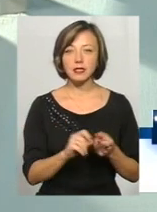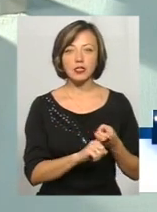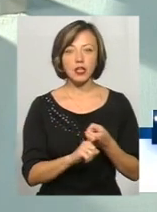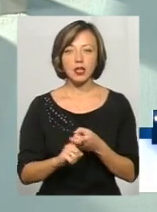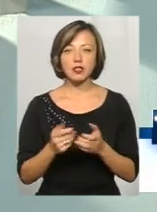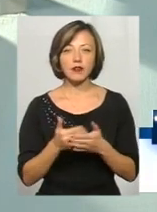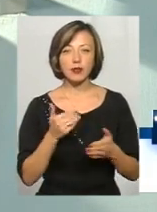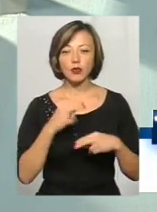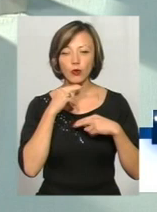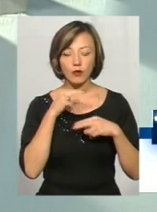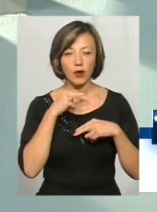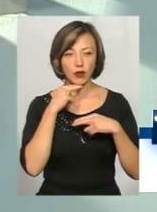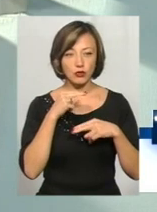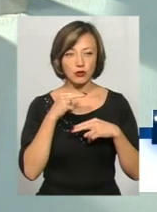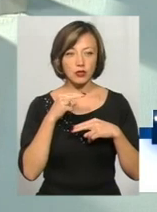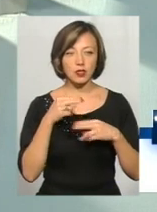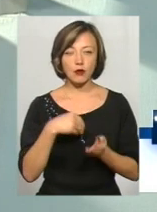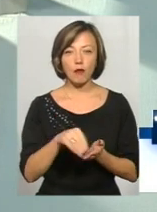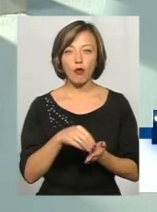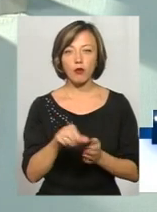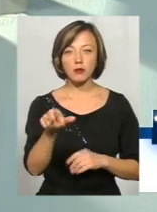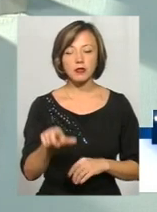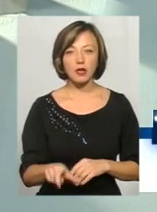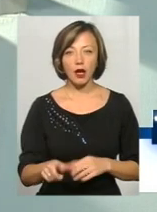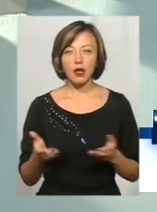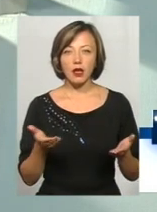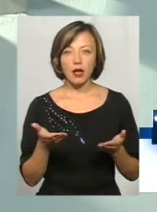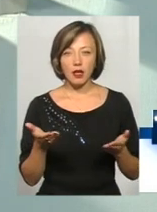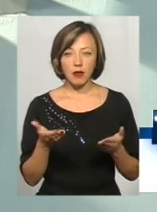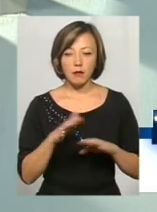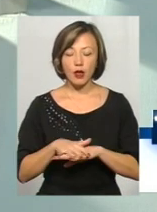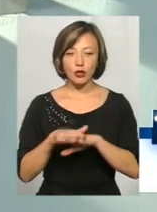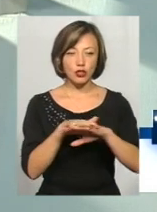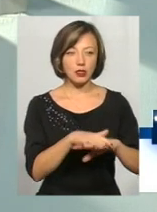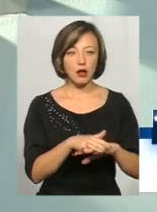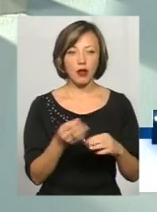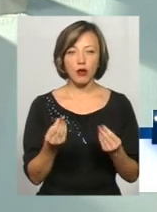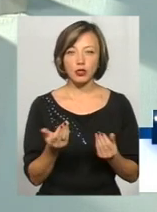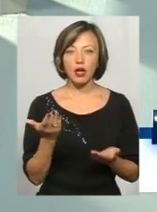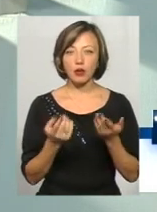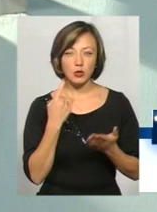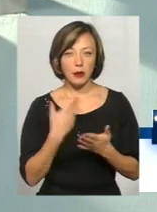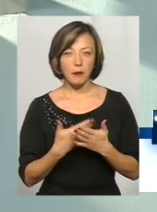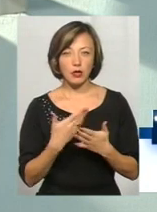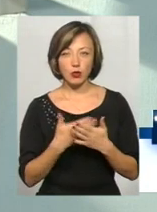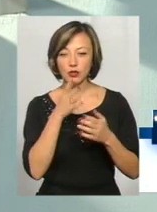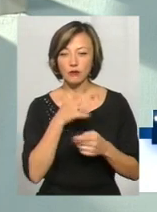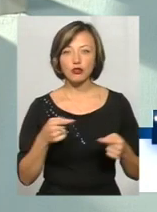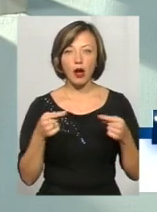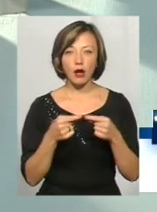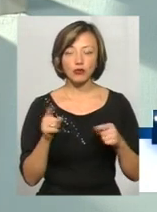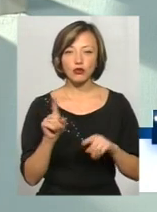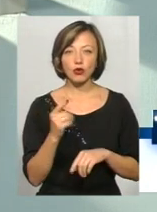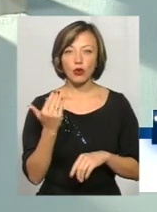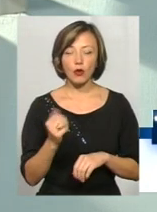від пильності покупця, який перечисляє свої гроші. Якщо він щось запідозрив вчасно, що